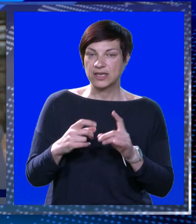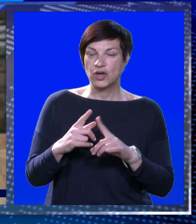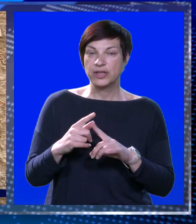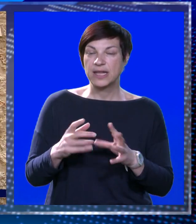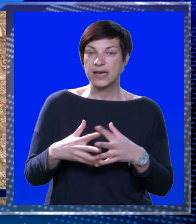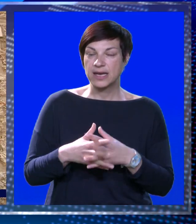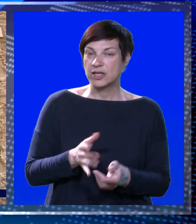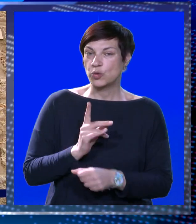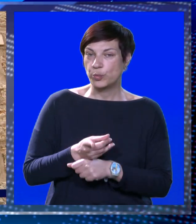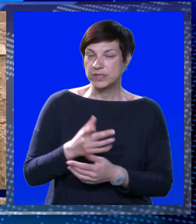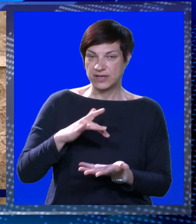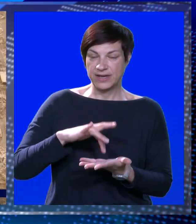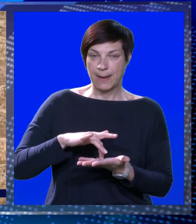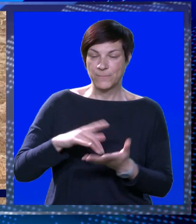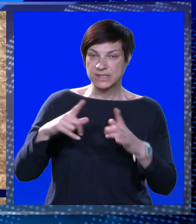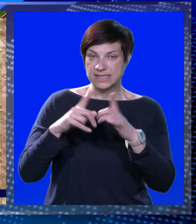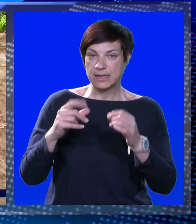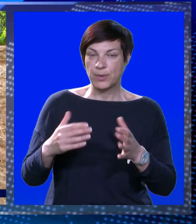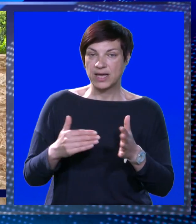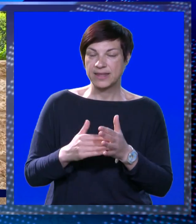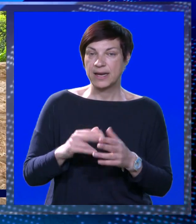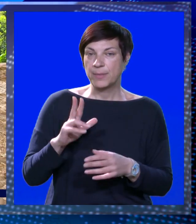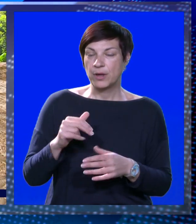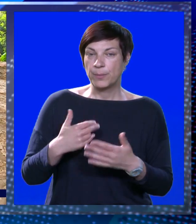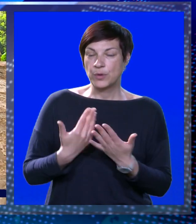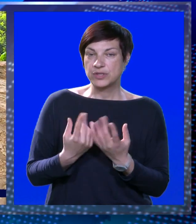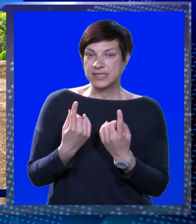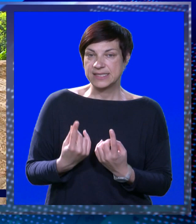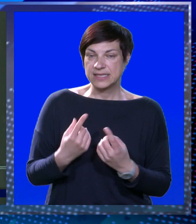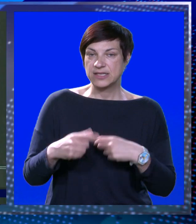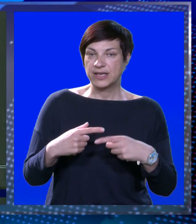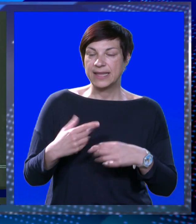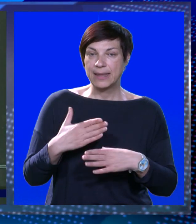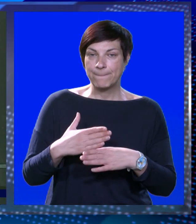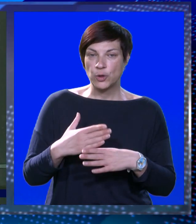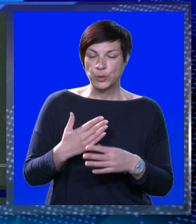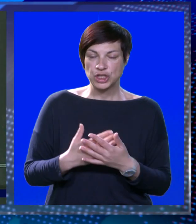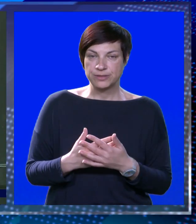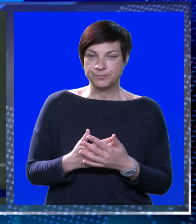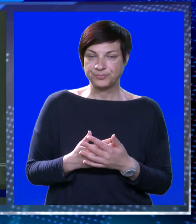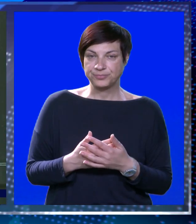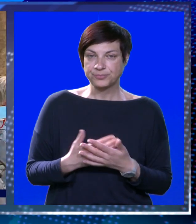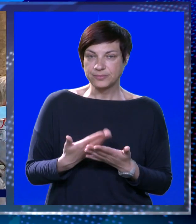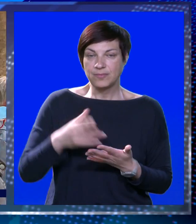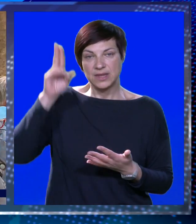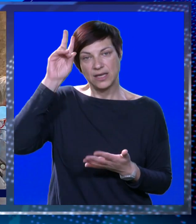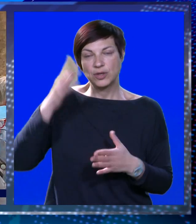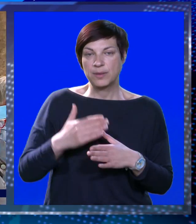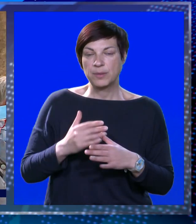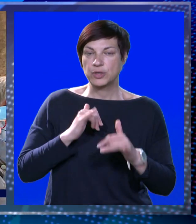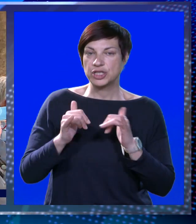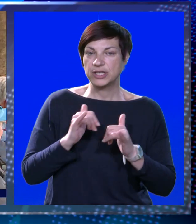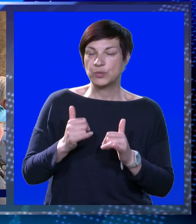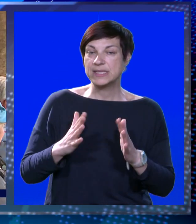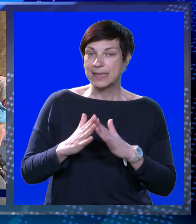Kotar grad upozoravao kako bi na poziciji ambulante trebao postojati stacionar hitne pomoći. Tako da može